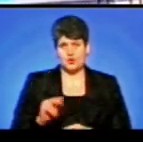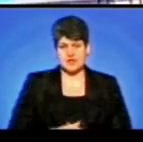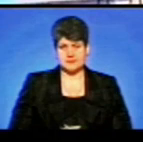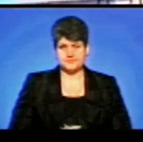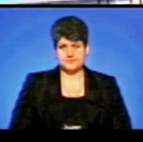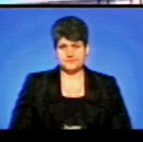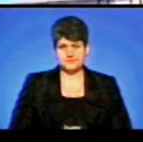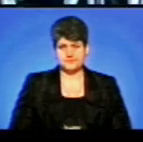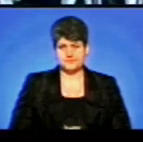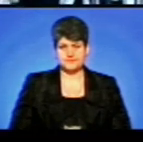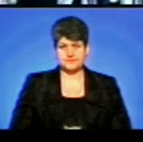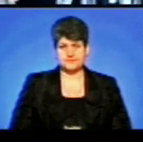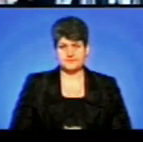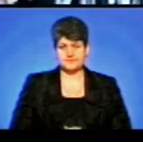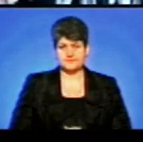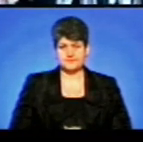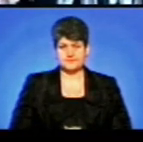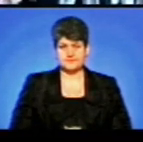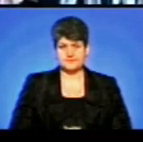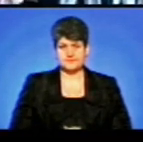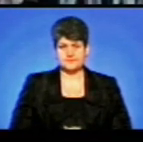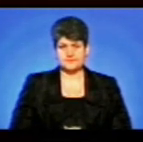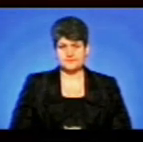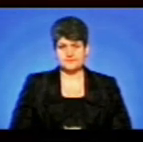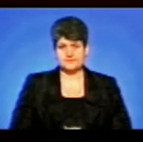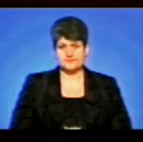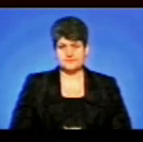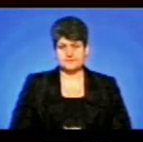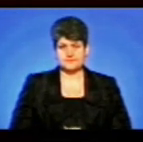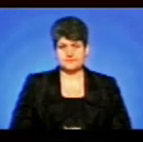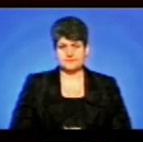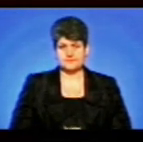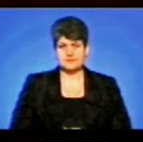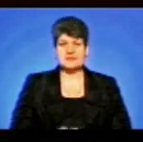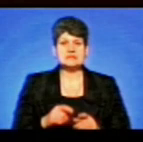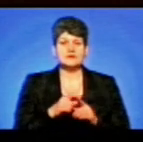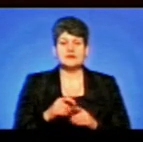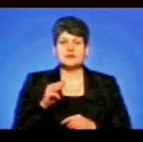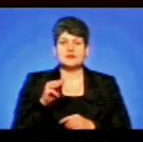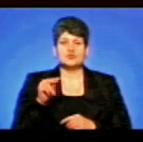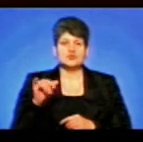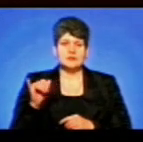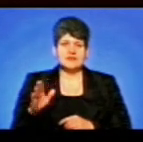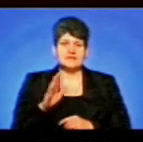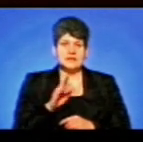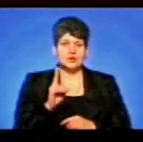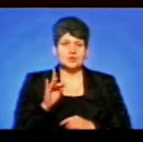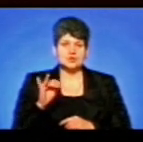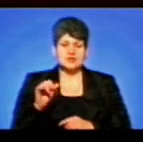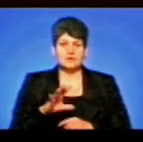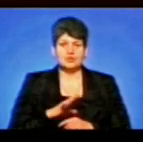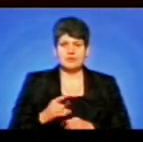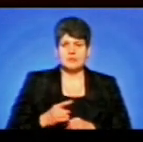Світлана Лазорик, Оксана Галіяш, новини. За словами Тетяни Чубатої, Віталій Кушнірик був